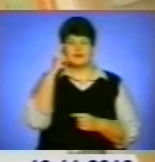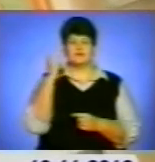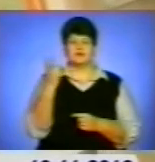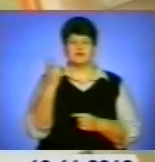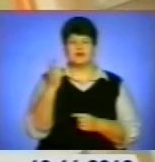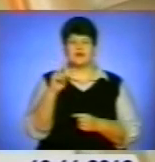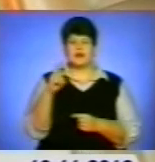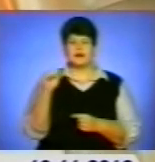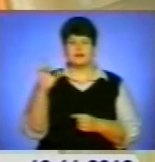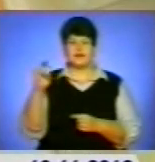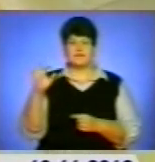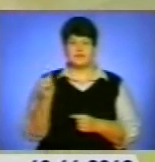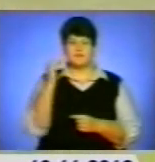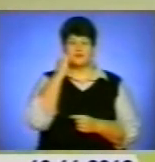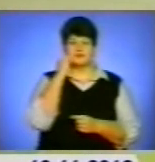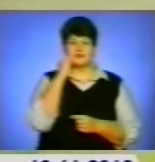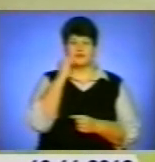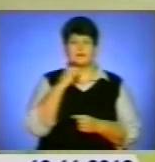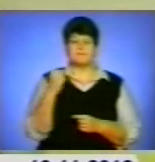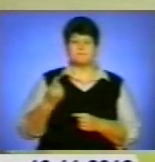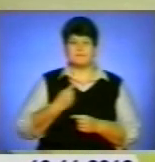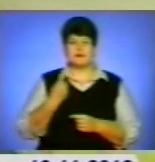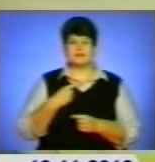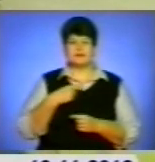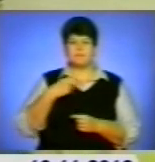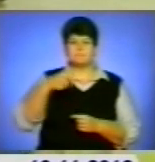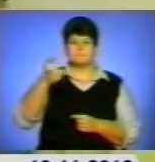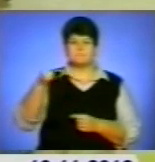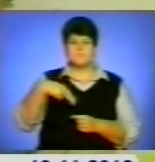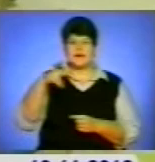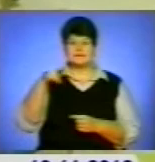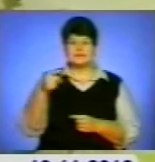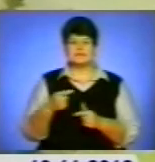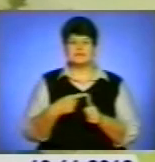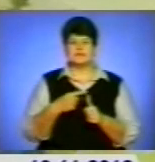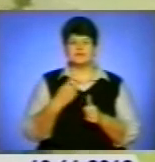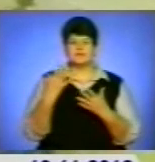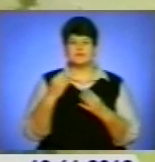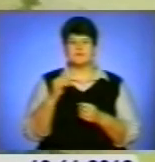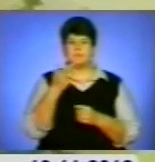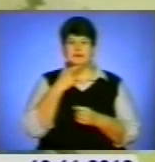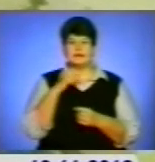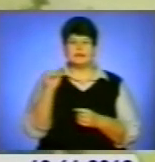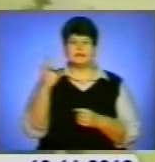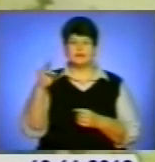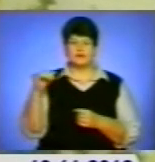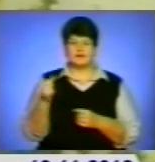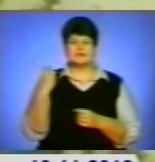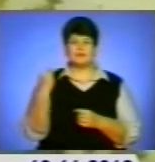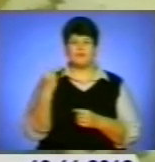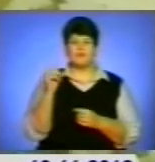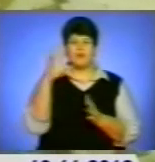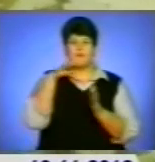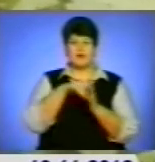та Москві. Майстром пензля та слова назвали колеги пана Анатолія. Адже, окрім художнього мистецтва, уколи його зацікавлень потрапила і